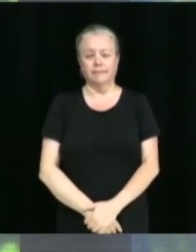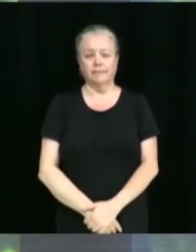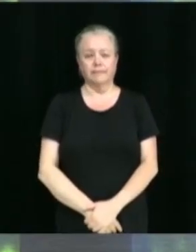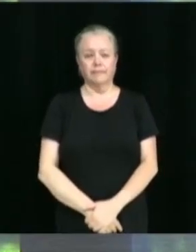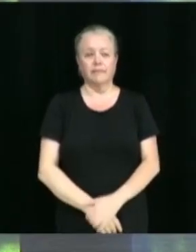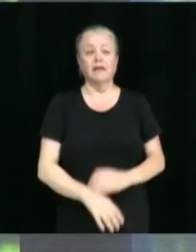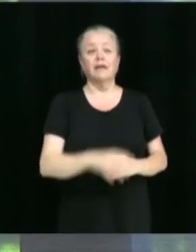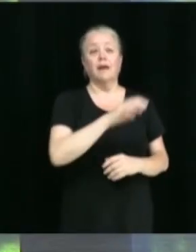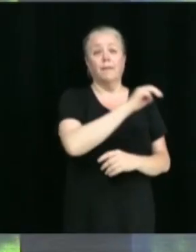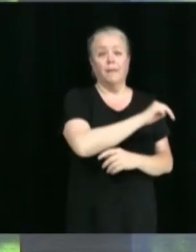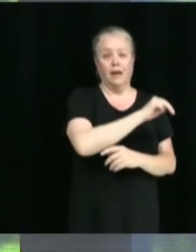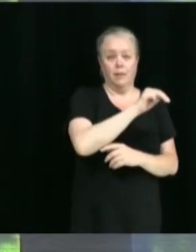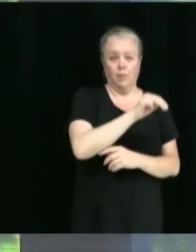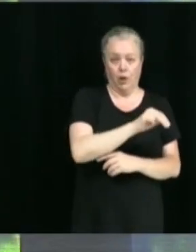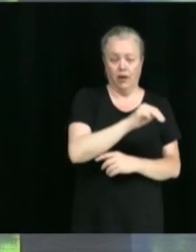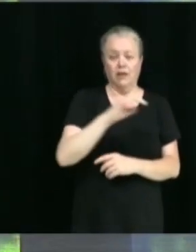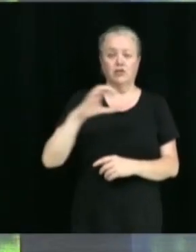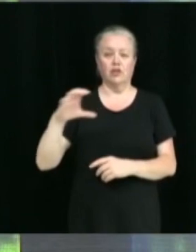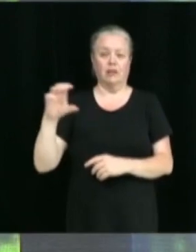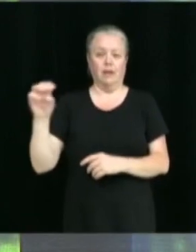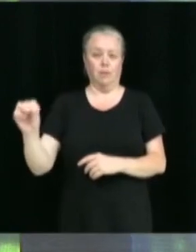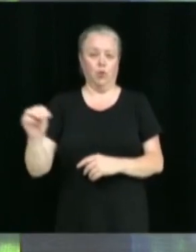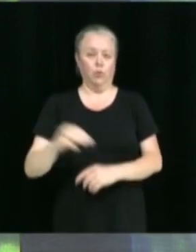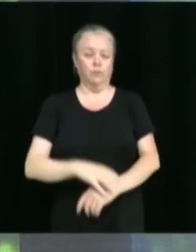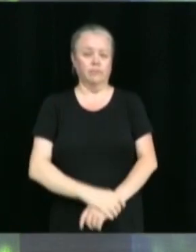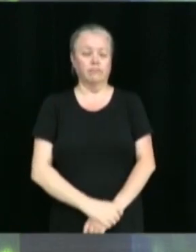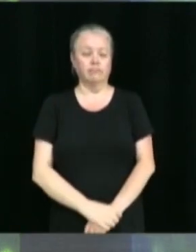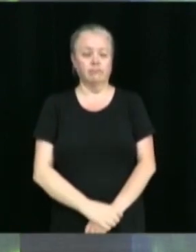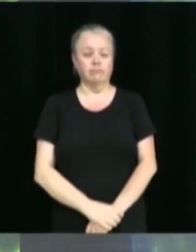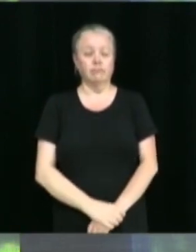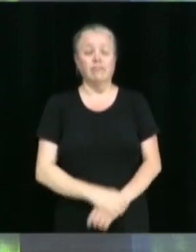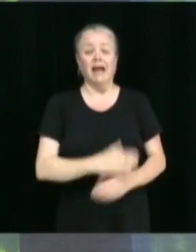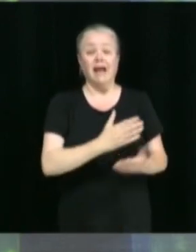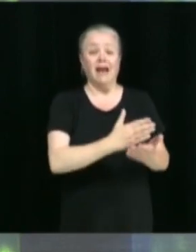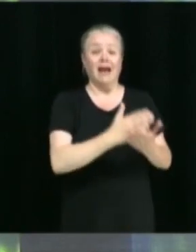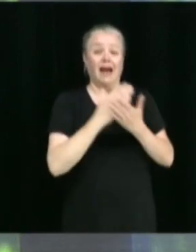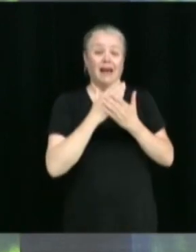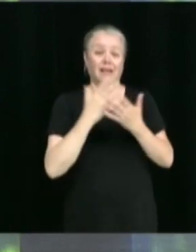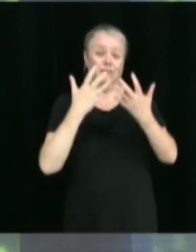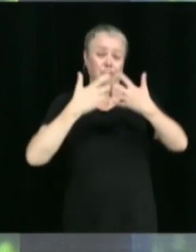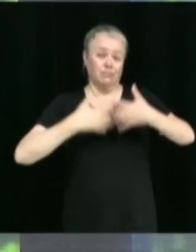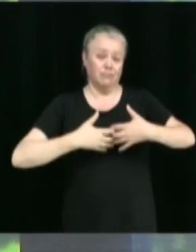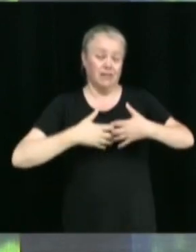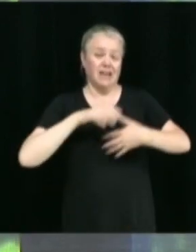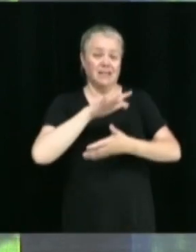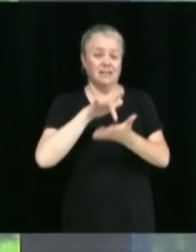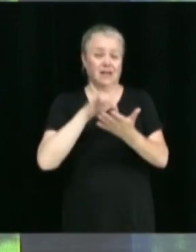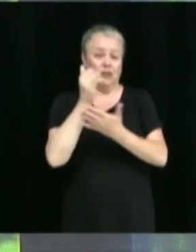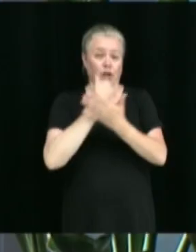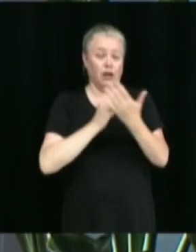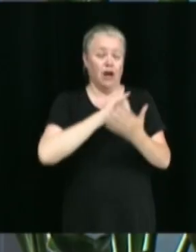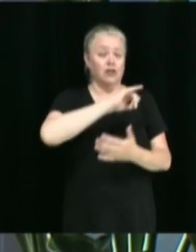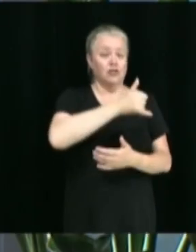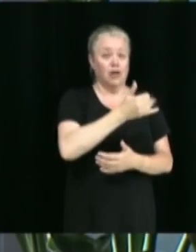Marc Morin, Chantal Moreau. Aide au fonctionnement du Centre d'art Jacques et Michel Auger.